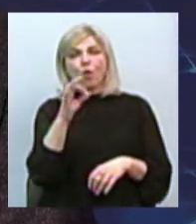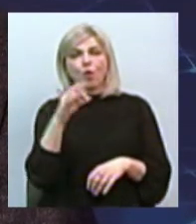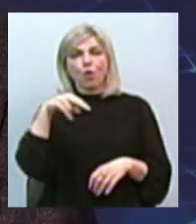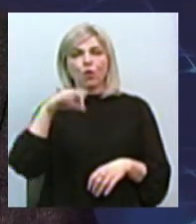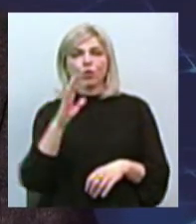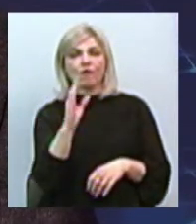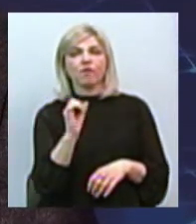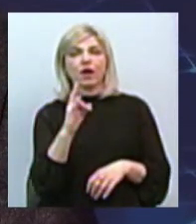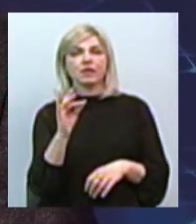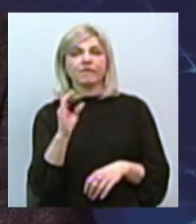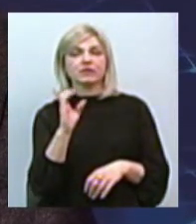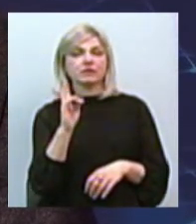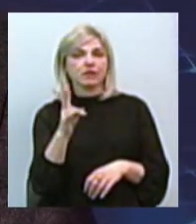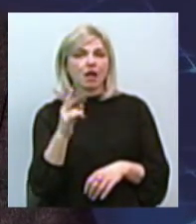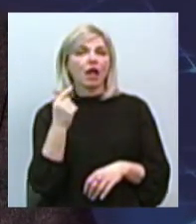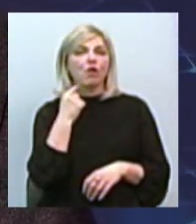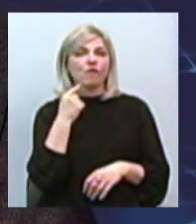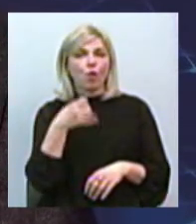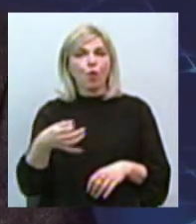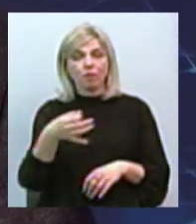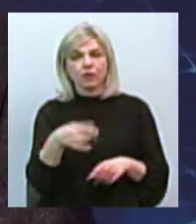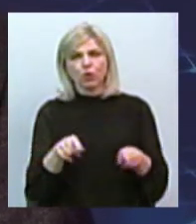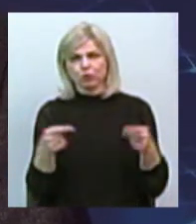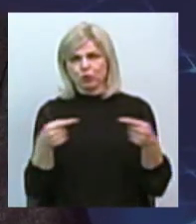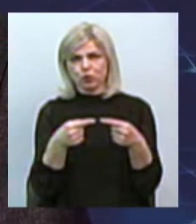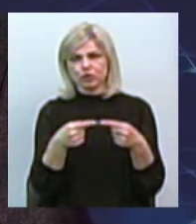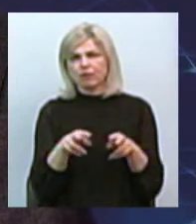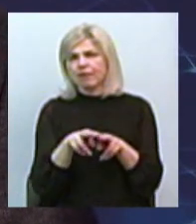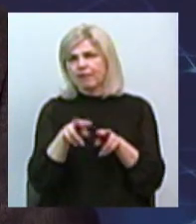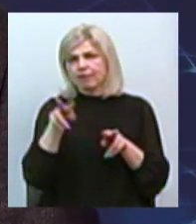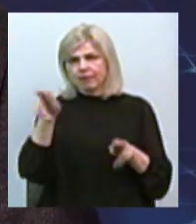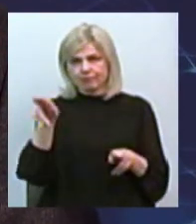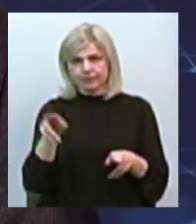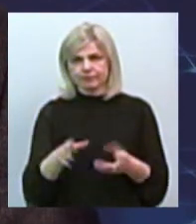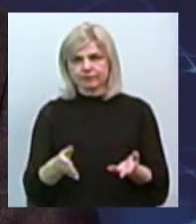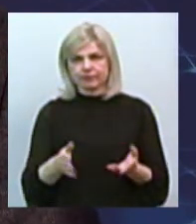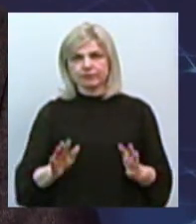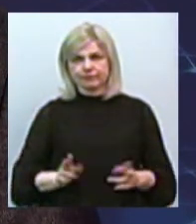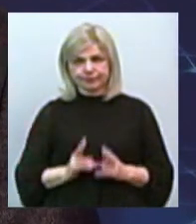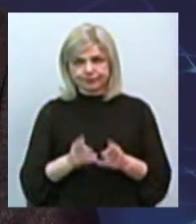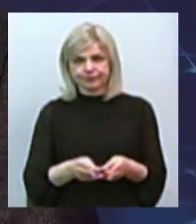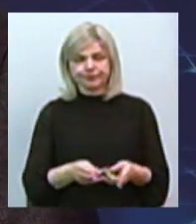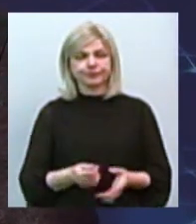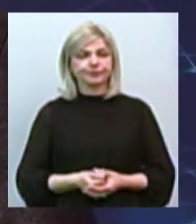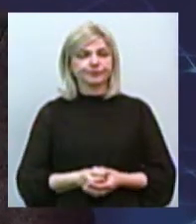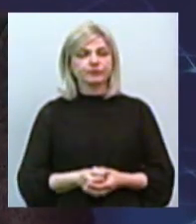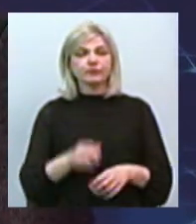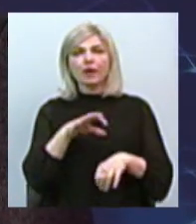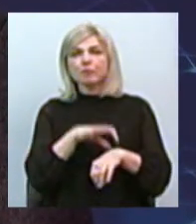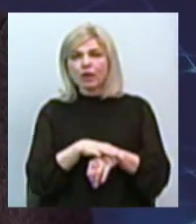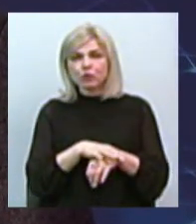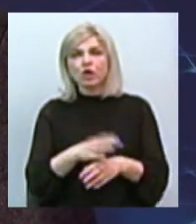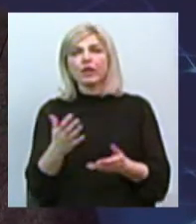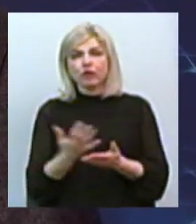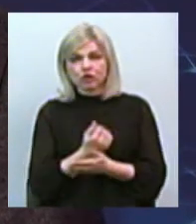Кировоградській області, т.е. почерк совершенно одинаковий. І обнаручили, нашли цього